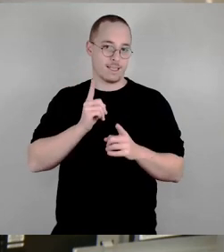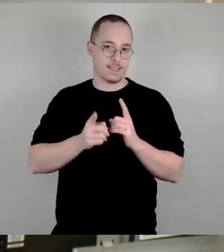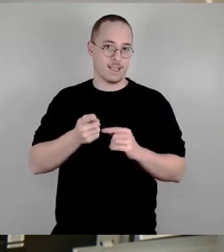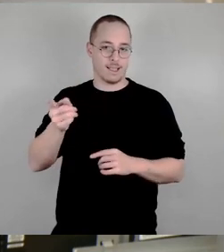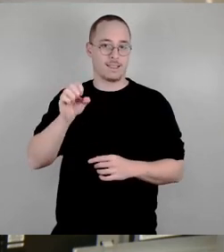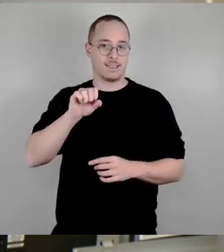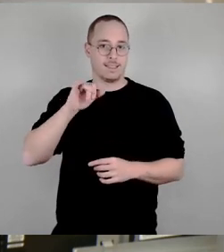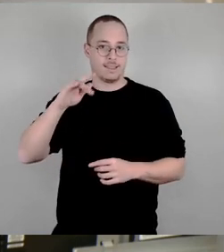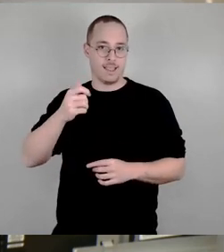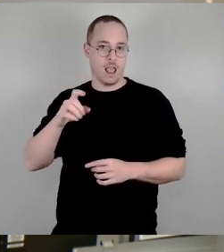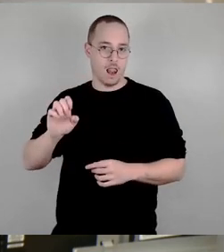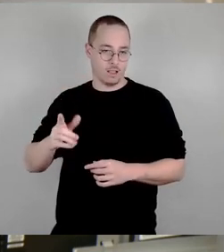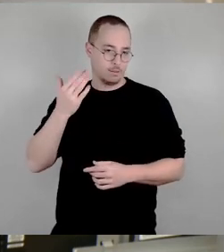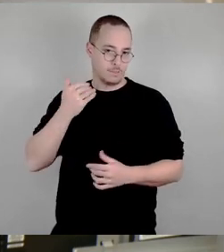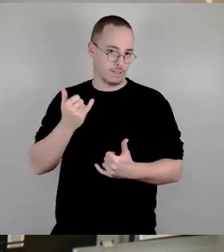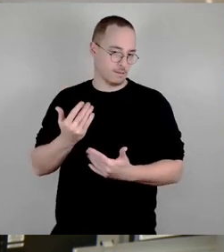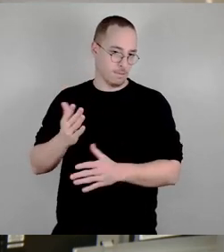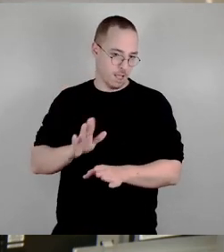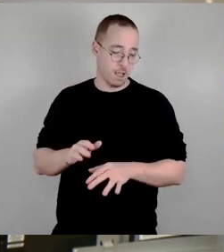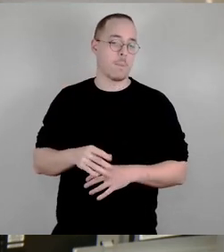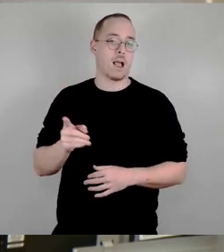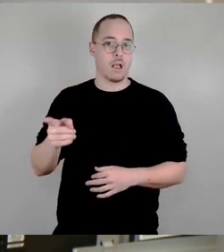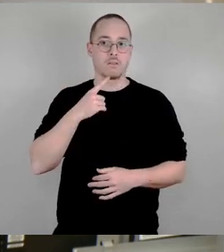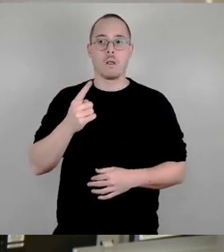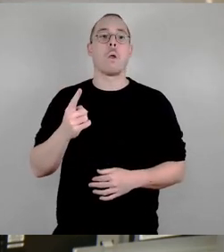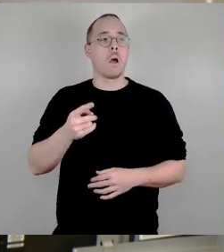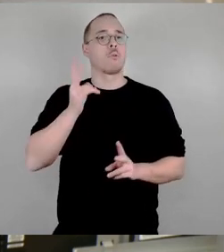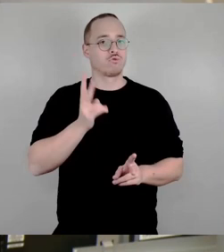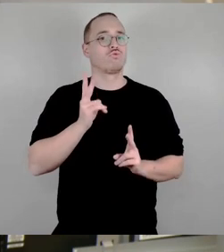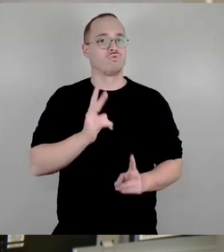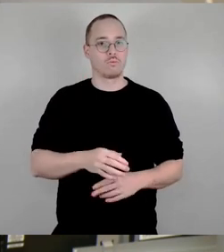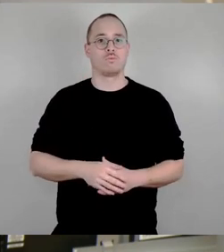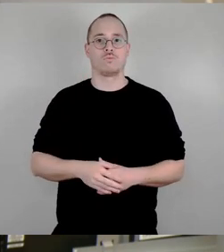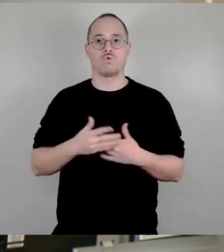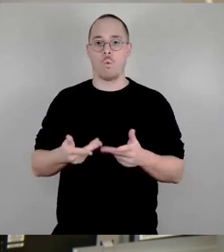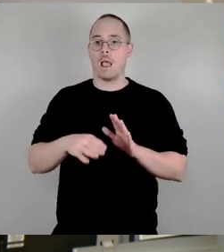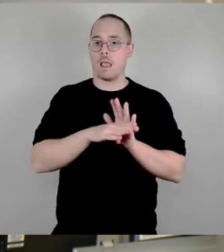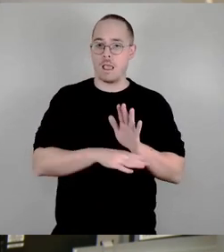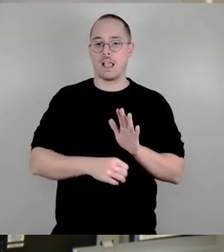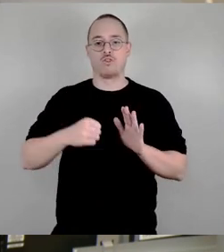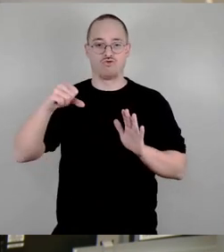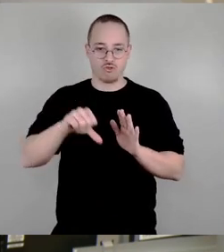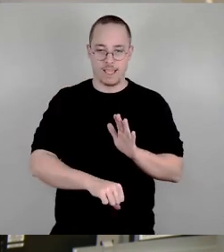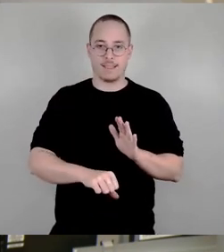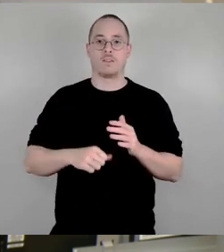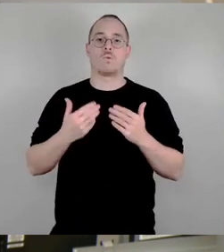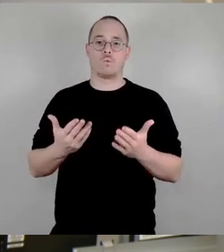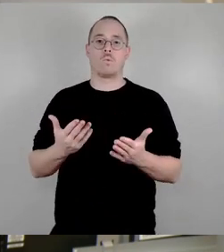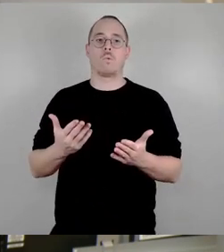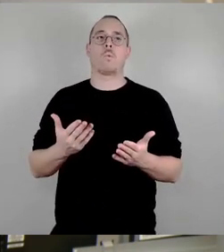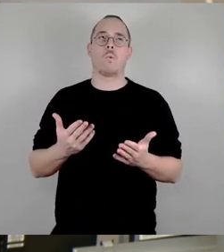heute ist das Problem nicht etwa beschissene Regeln, sondern ein beschissenes Ordnungsamt. Seit Jahrzehnten weigert sich